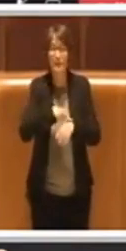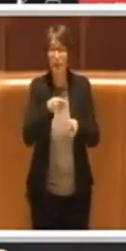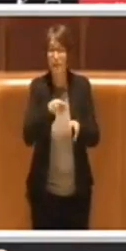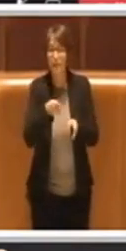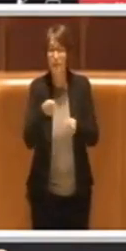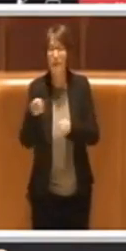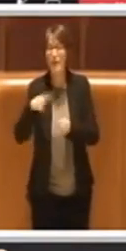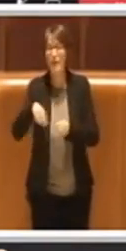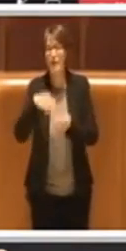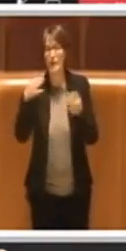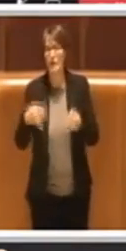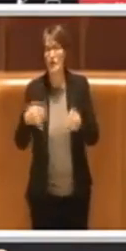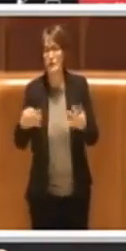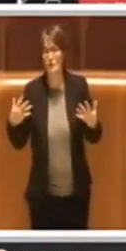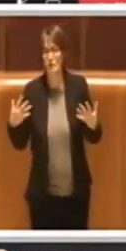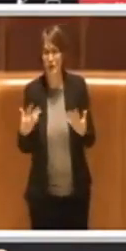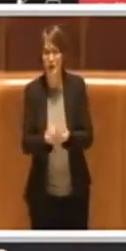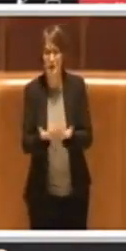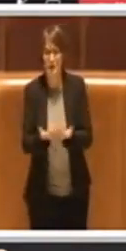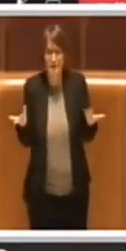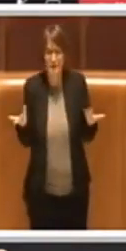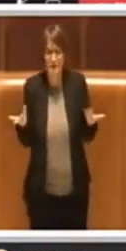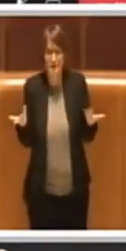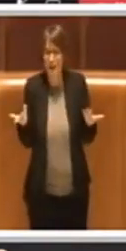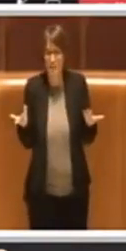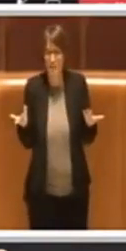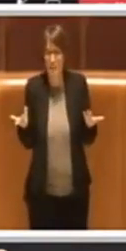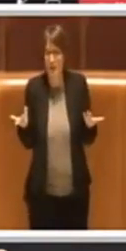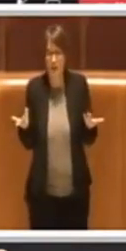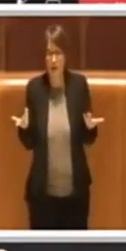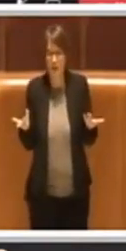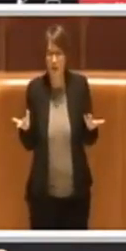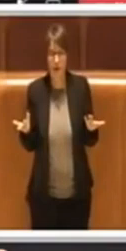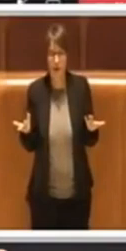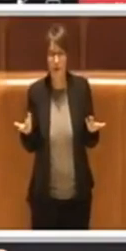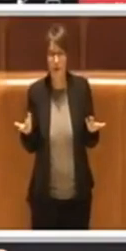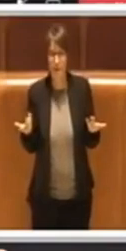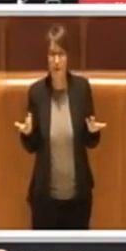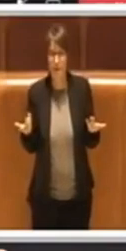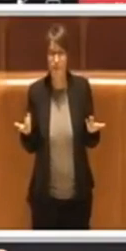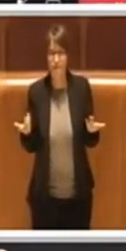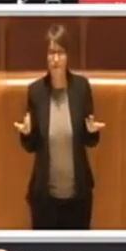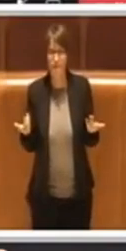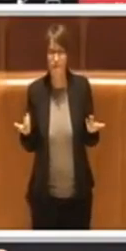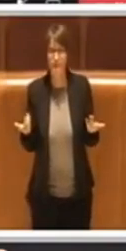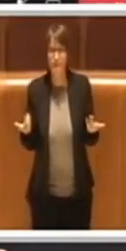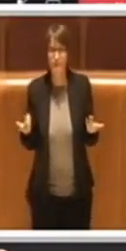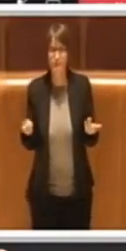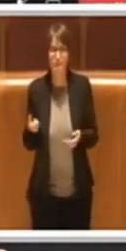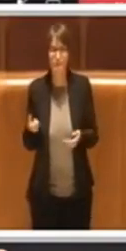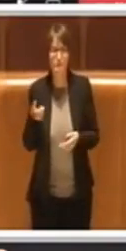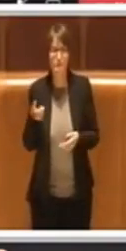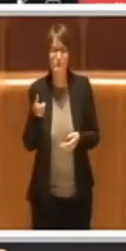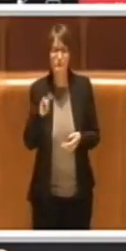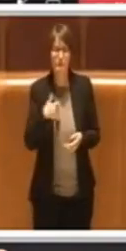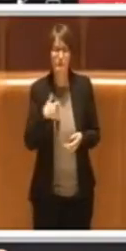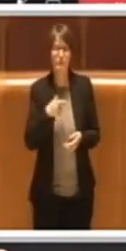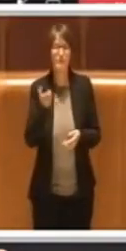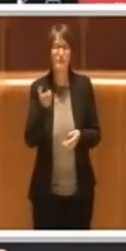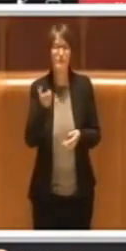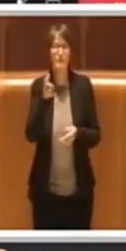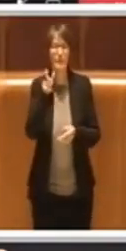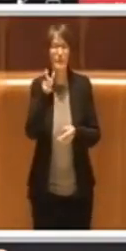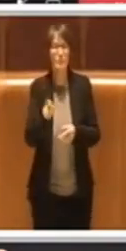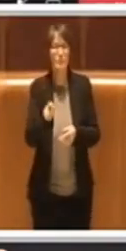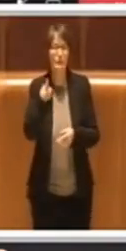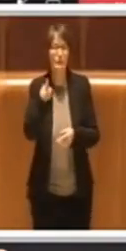con quello che hanno detto prima, cioè che grandi personaggi come questi non hanno colori politici